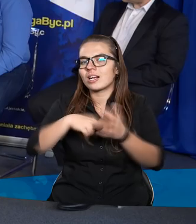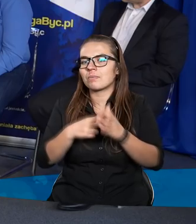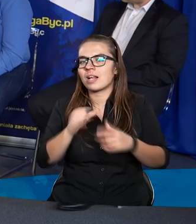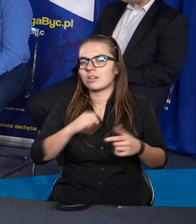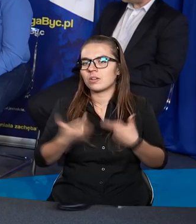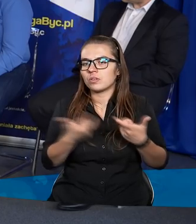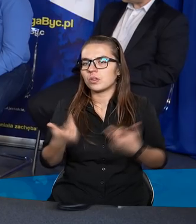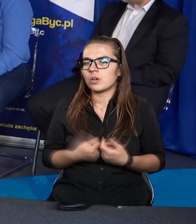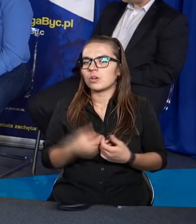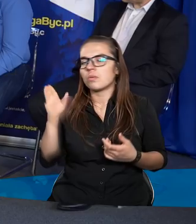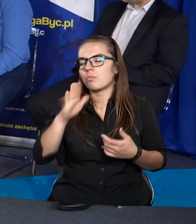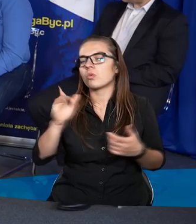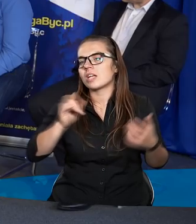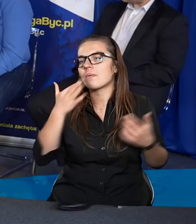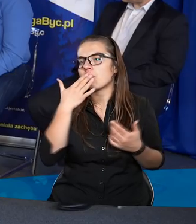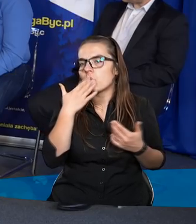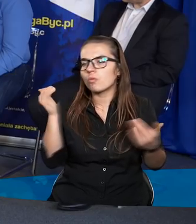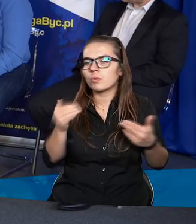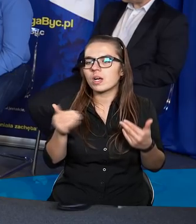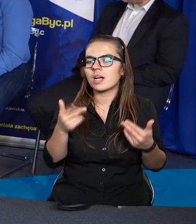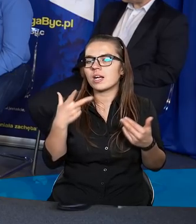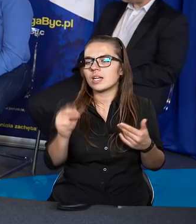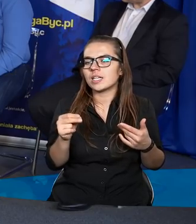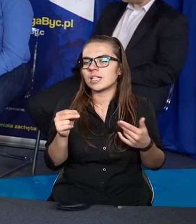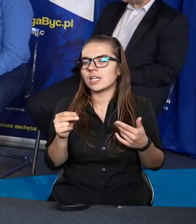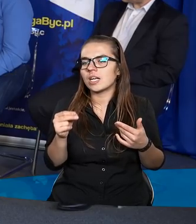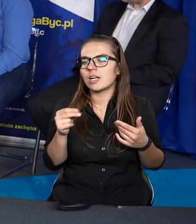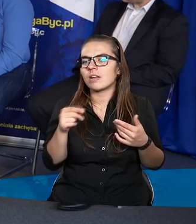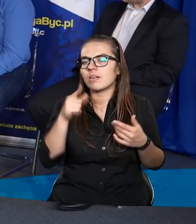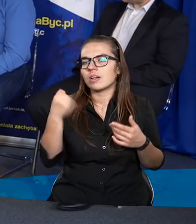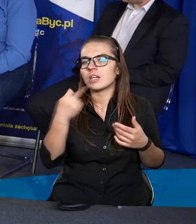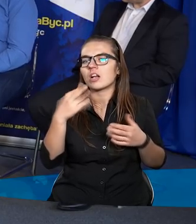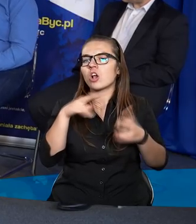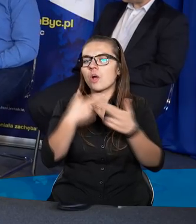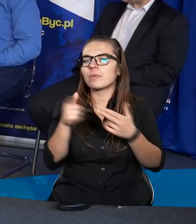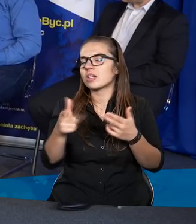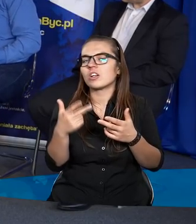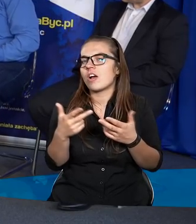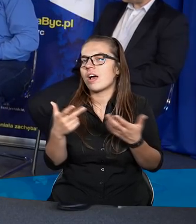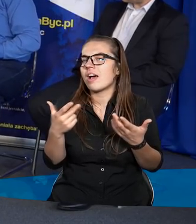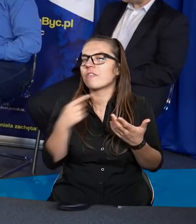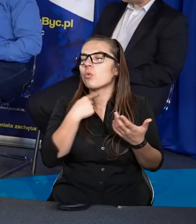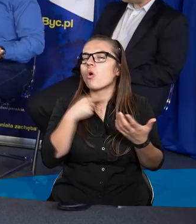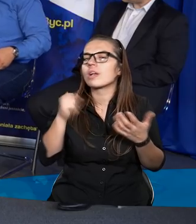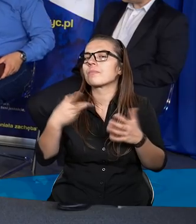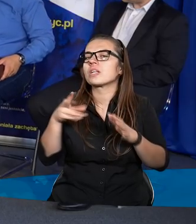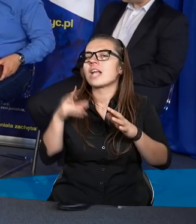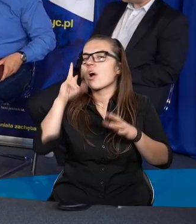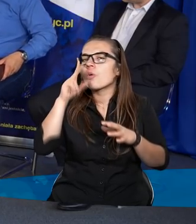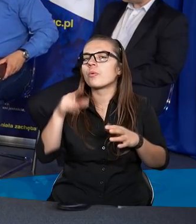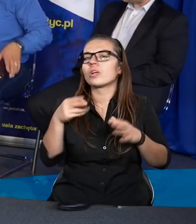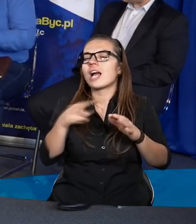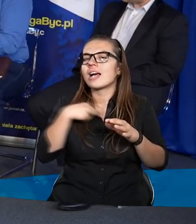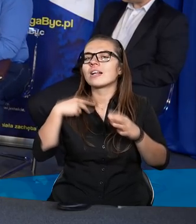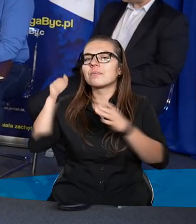wiem. Może być tak, że Pan Bóg mówi, aby nie wiemy, jak usłyszeć ten Jego głos, nie rozpoznajemy tej